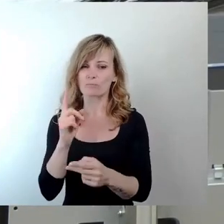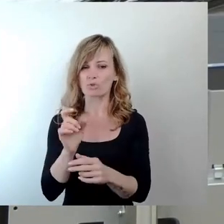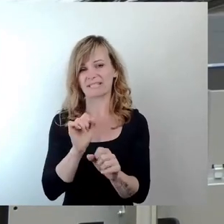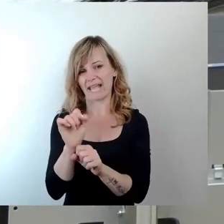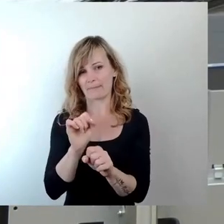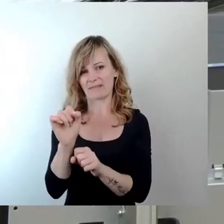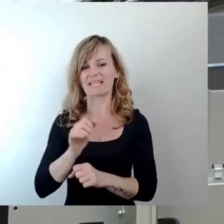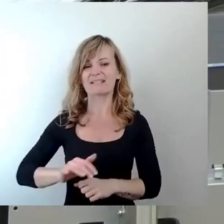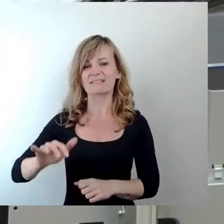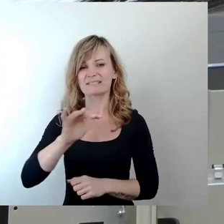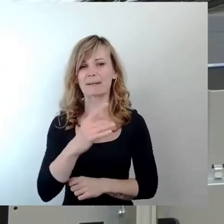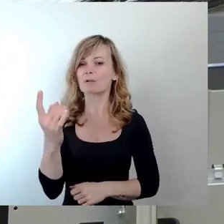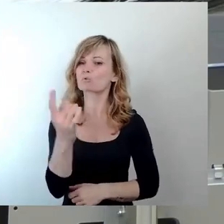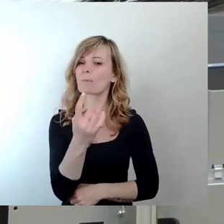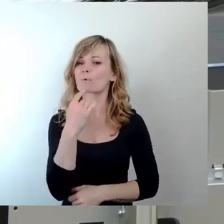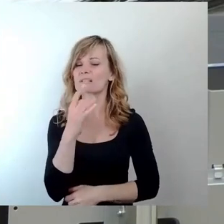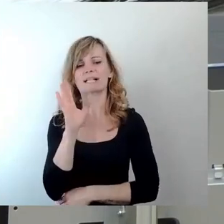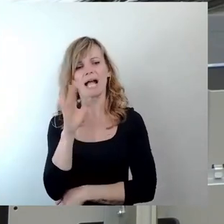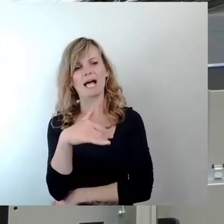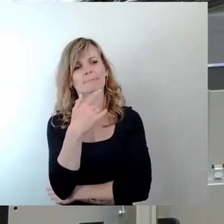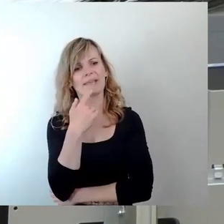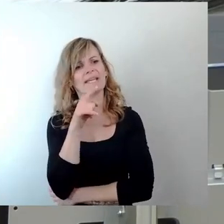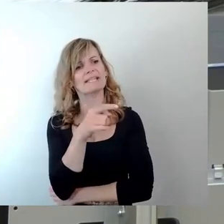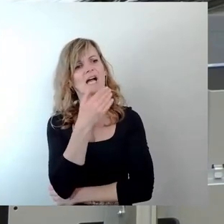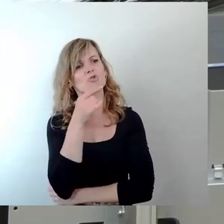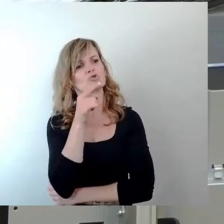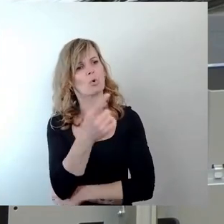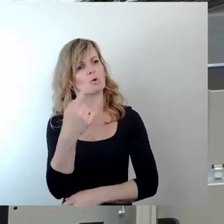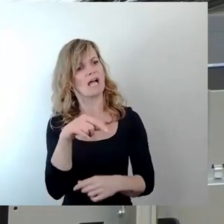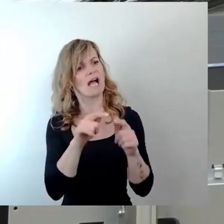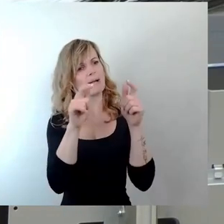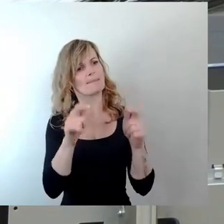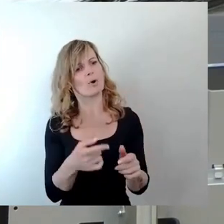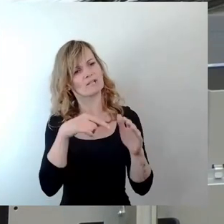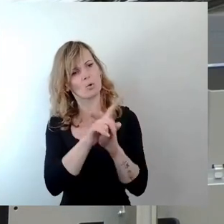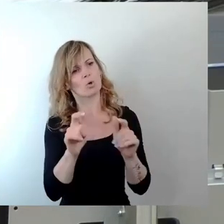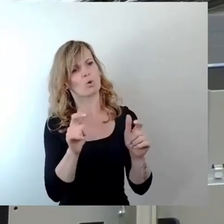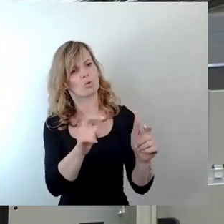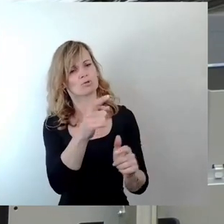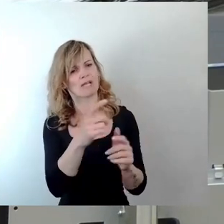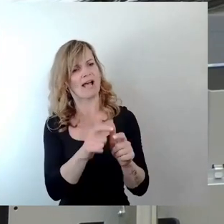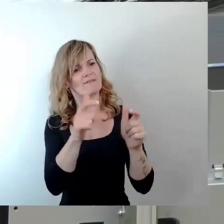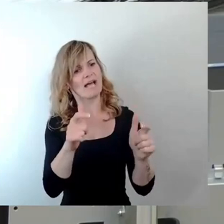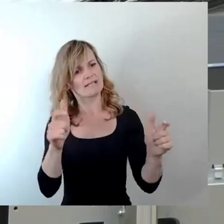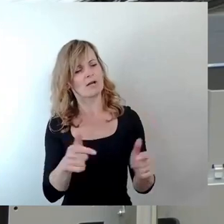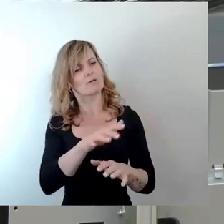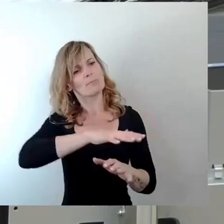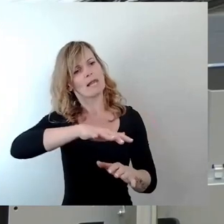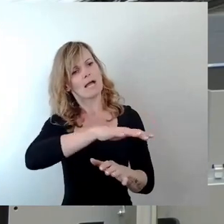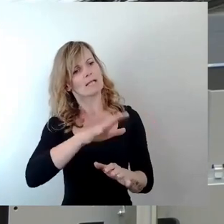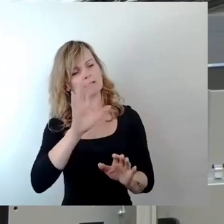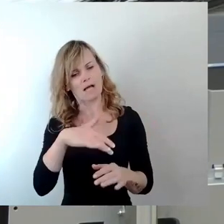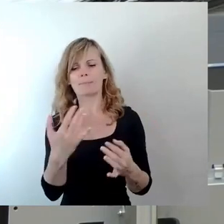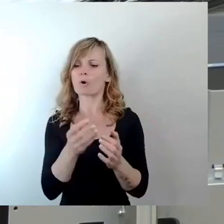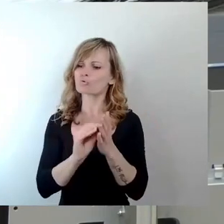kommt und sagt, es wäre ja doch schön, wenn wir dieses Gebäude hier erweitern könnten, da ist doch noch Platz. Ach, wir brauchen eine Schule, wir